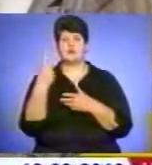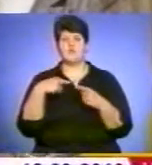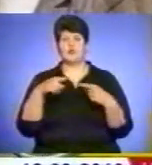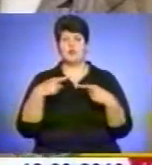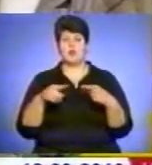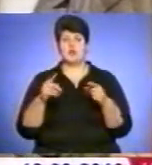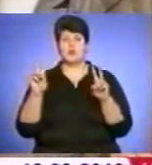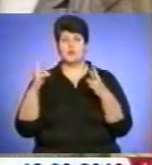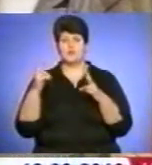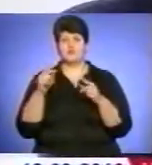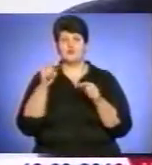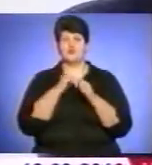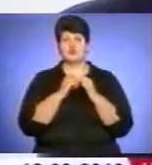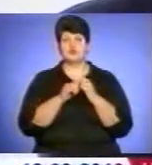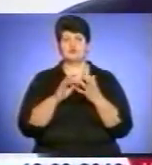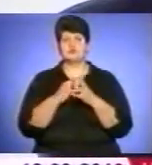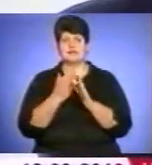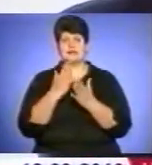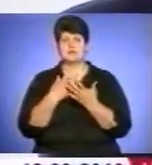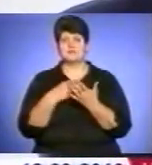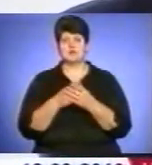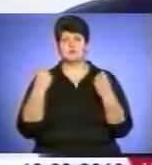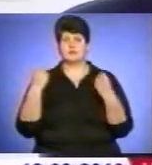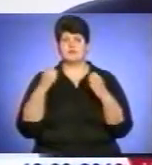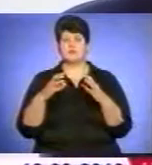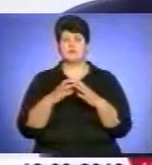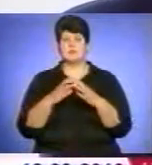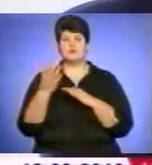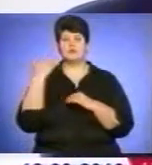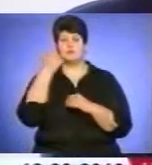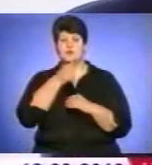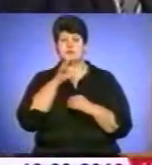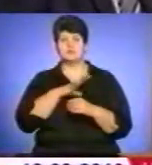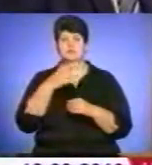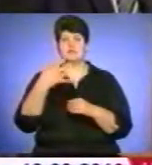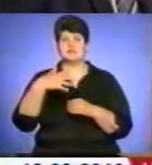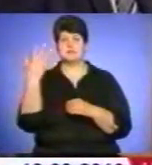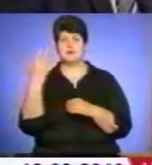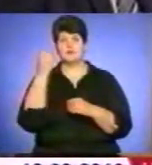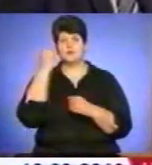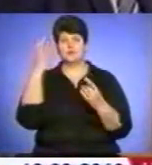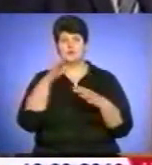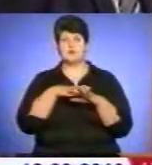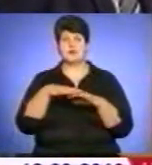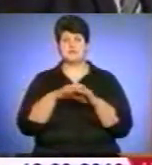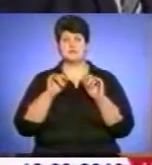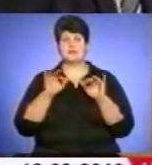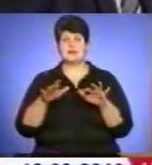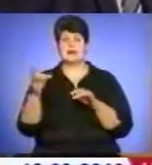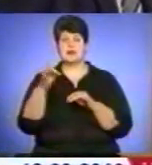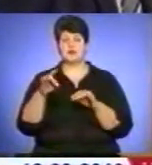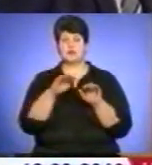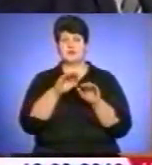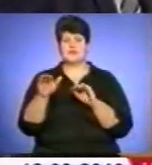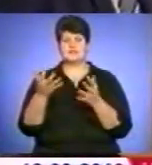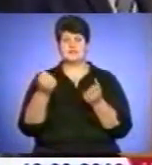у кожному селі є своя спортивна команда. Минулому році відбулося 55 культурно-масових заходів районного рівня, в яких